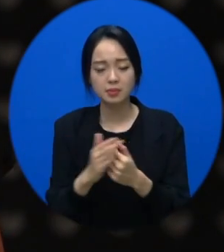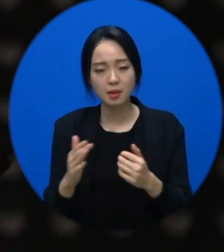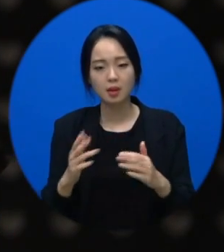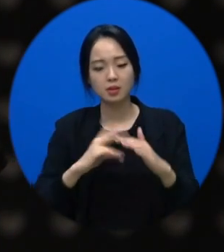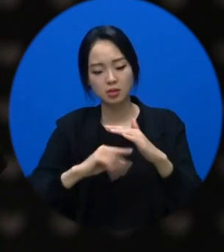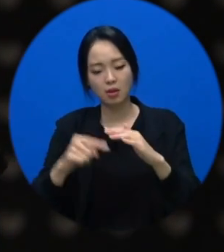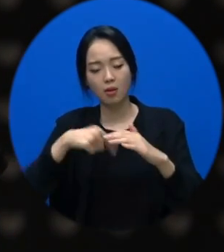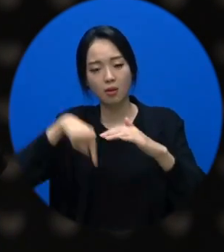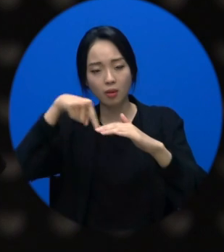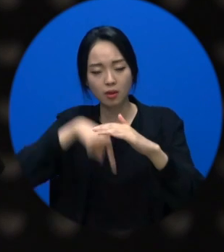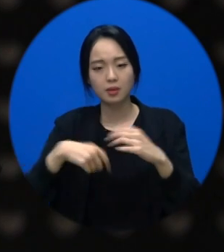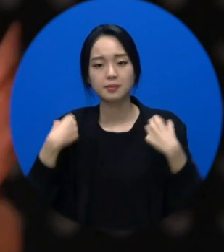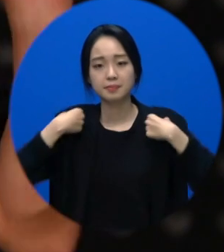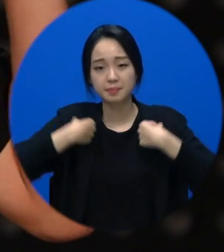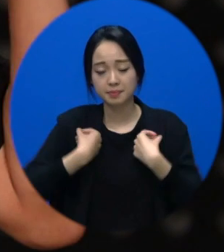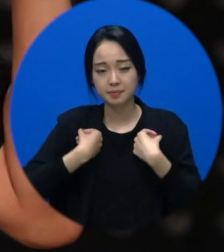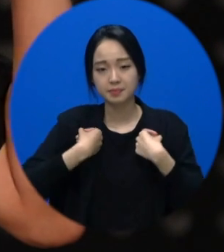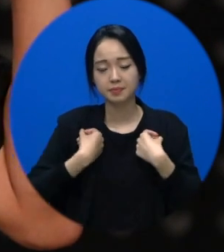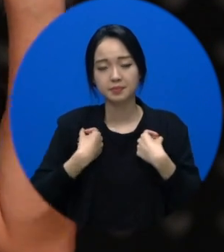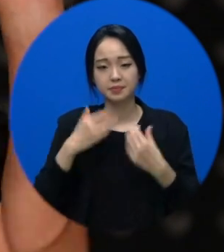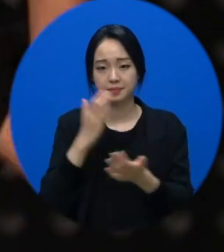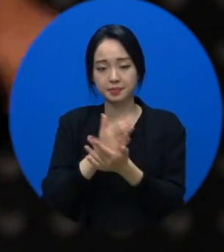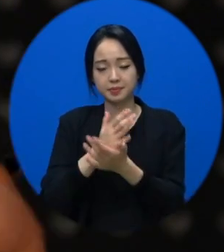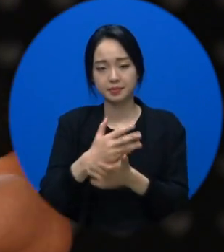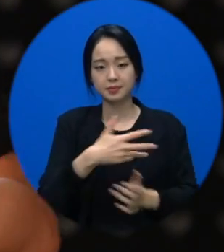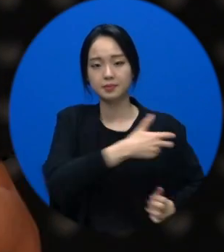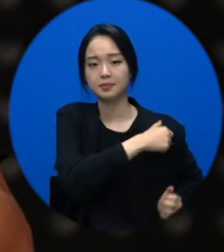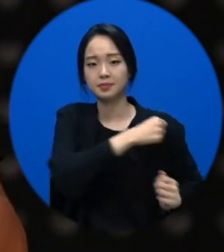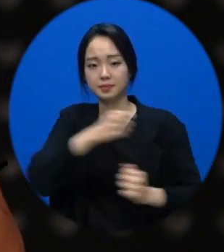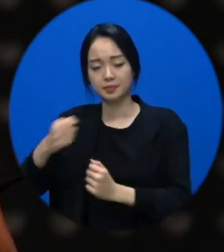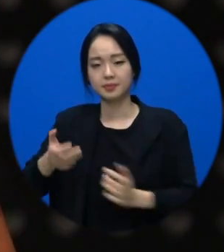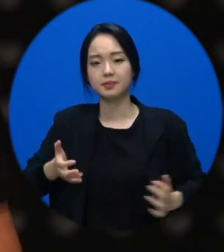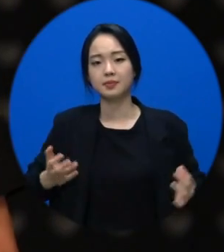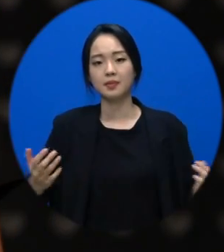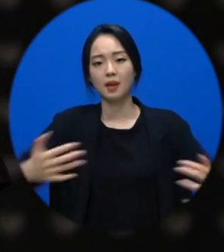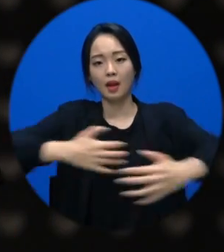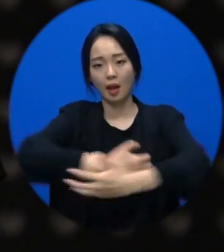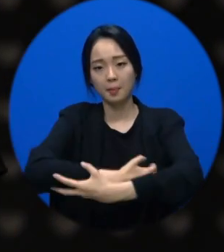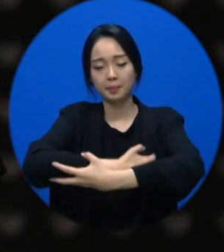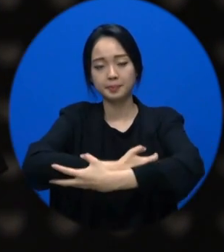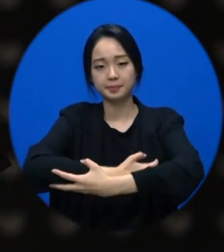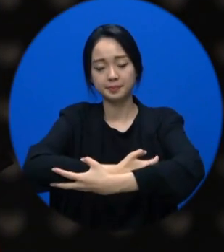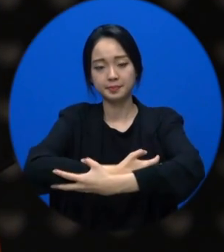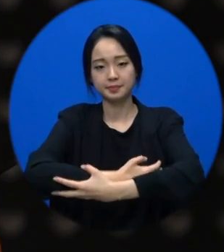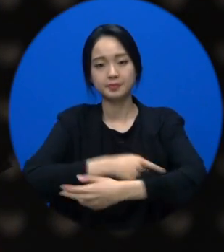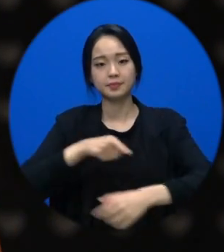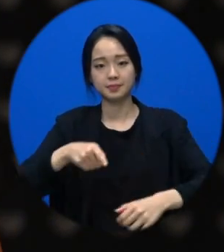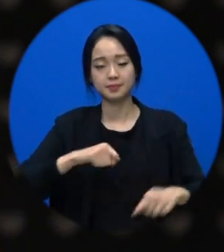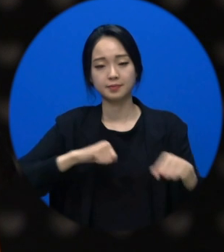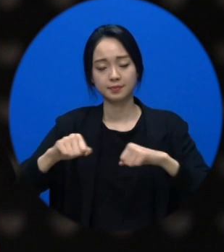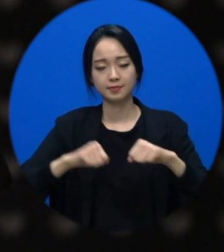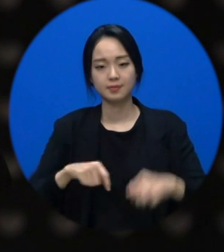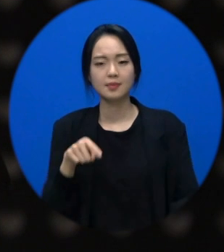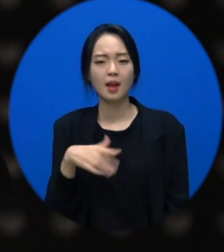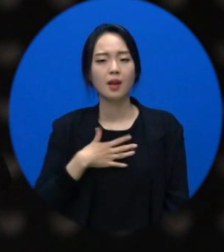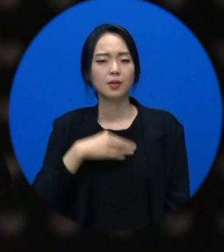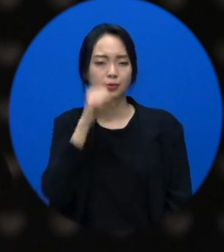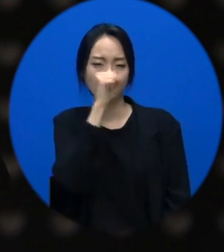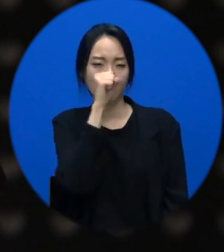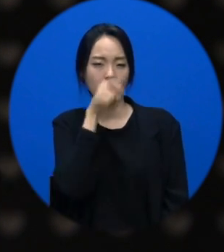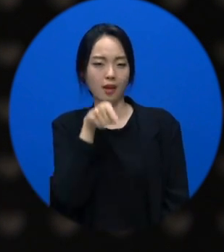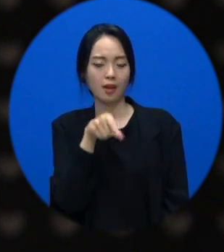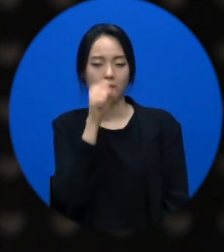공공 캠페인으로 하시는 거예요. 백팩을 앞으로 메자. 네. 그런 캠페인. 저는 이 캠페인이 너무 좋아요.